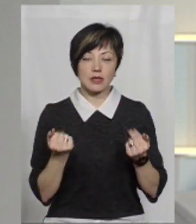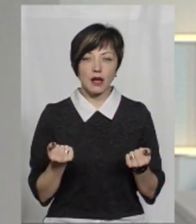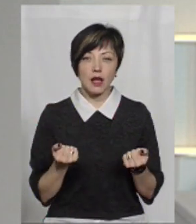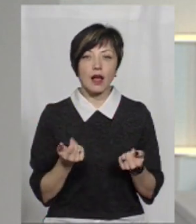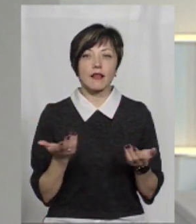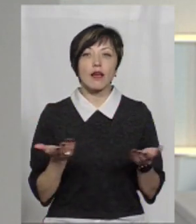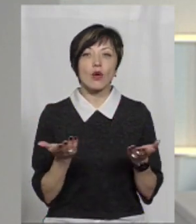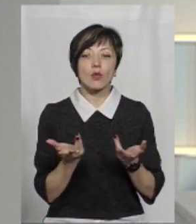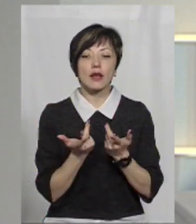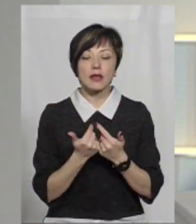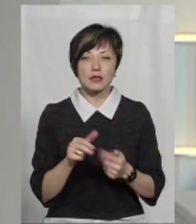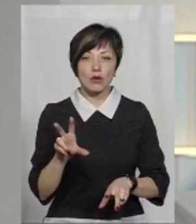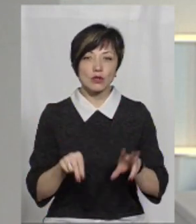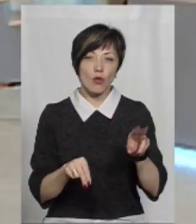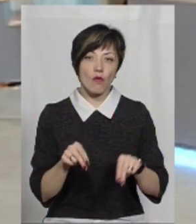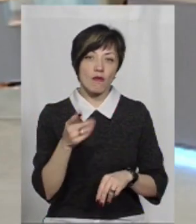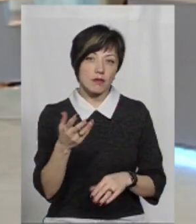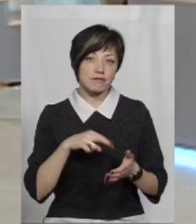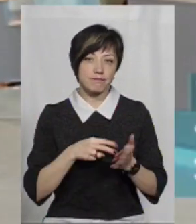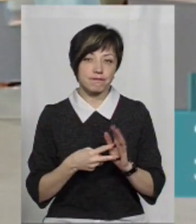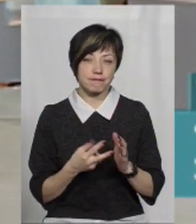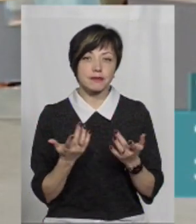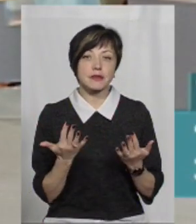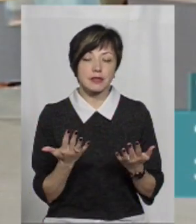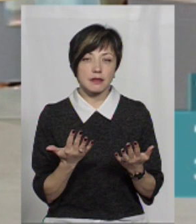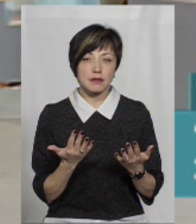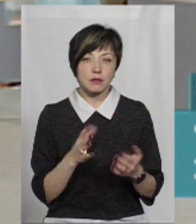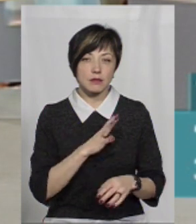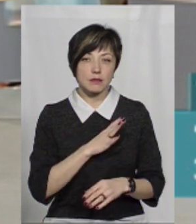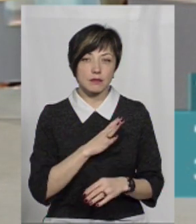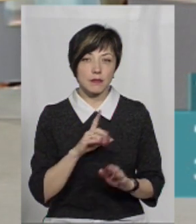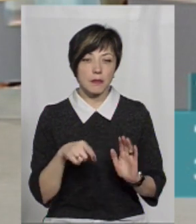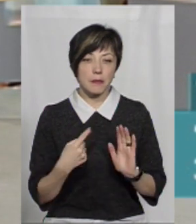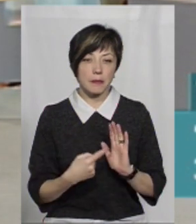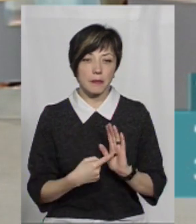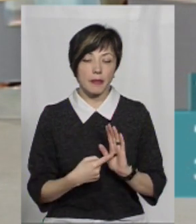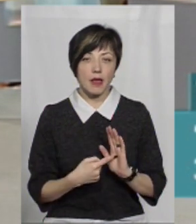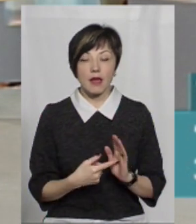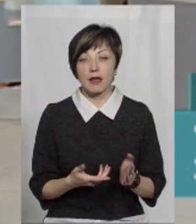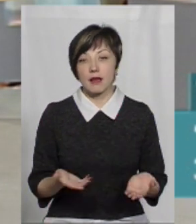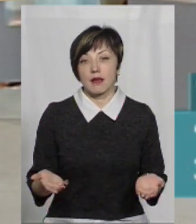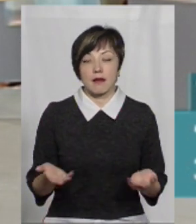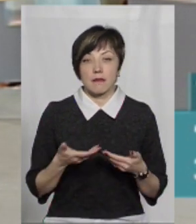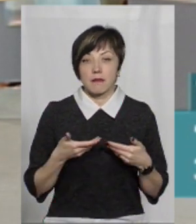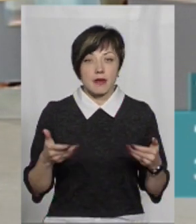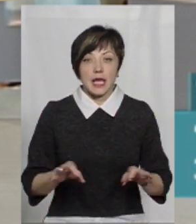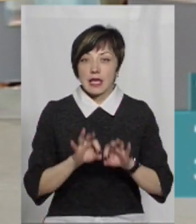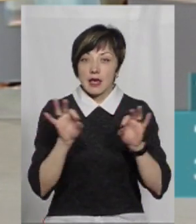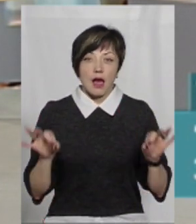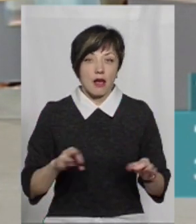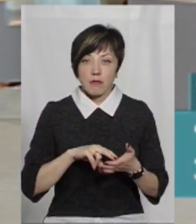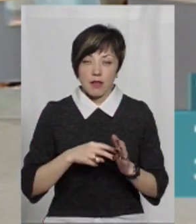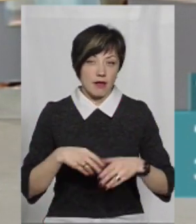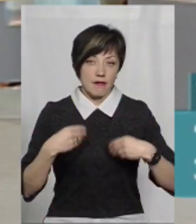Скажіть, на яку кількість розраховували? Ну, ми, якби, прогнози в цьому відношенні жодних